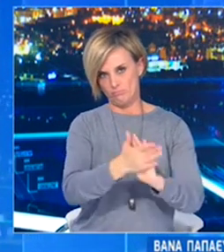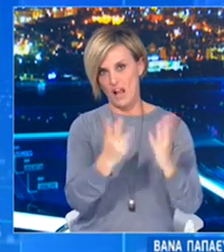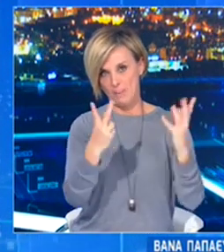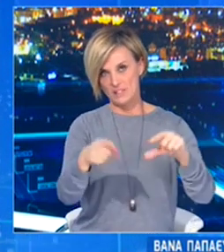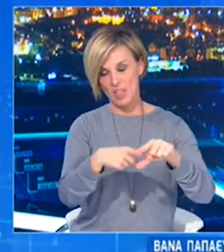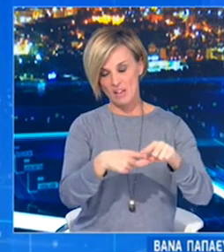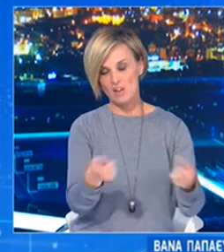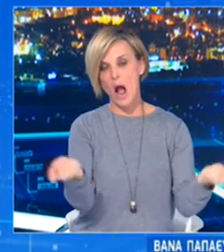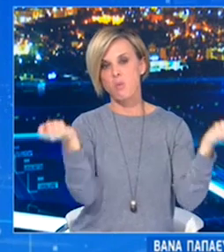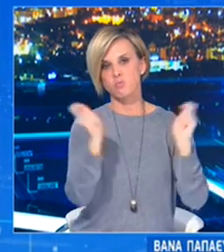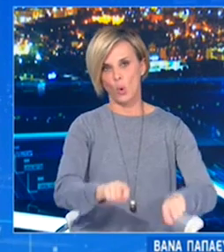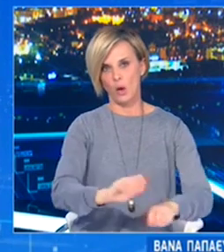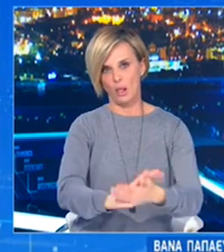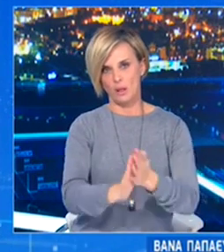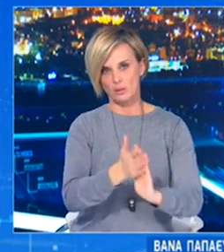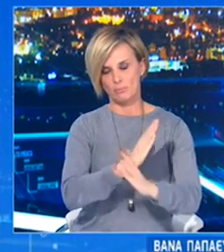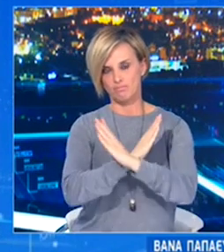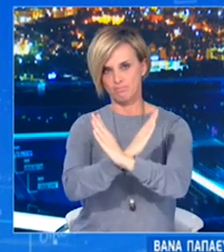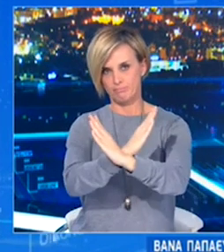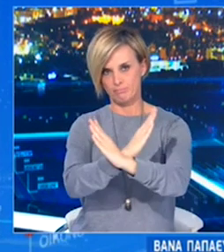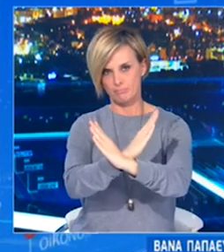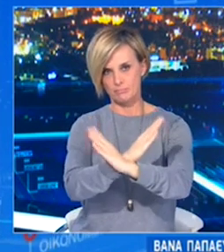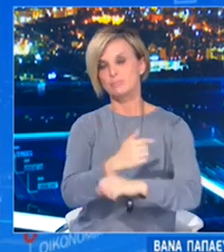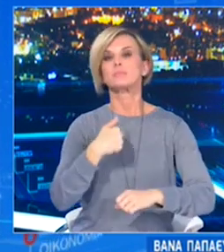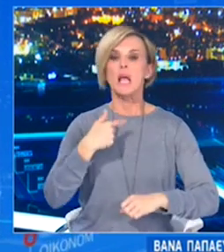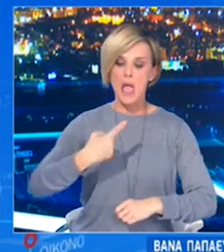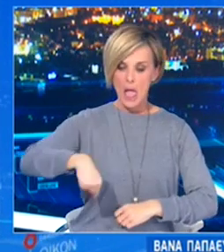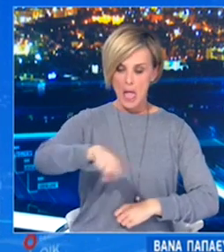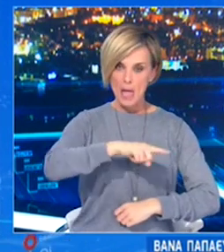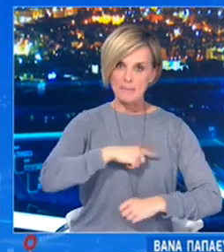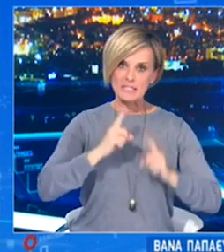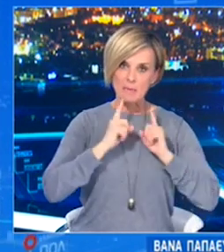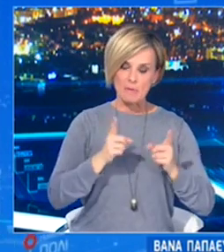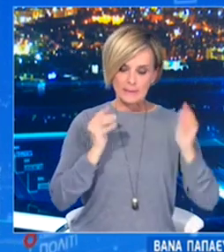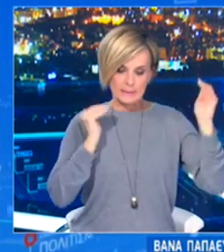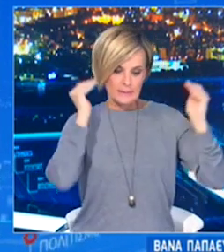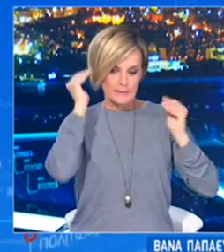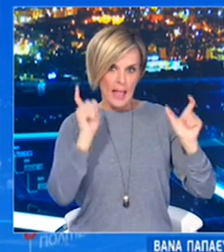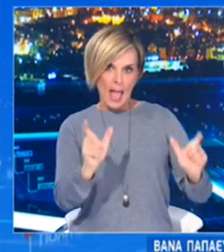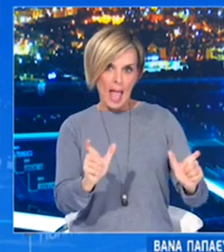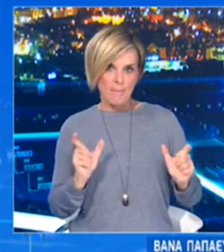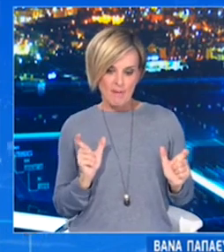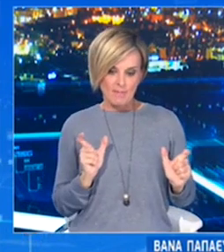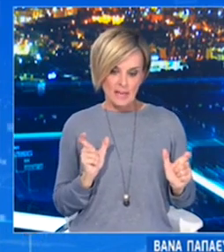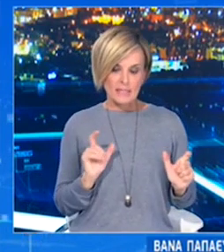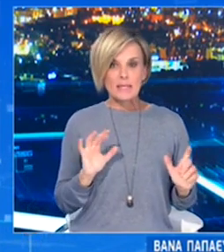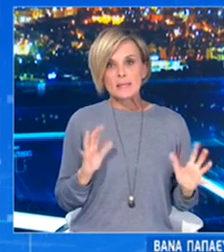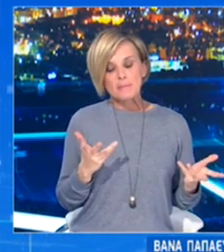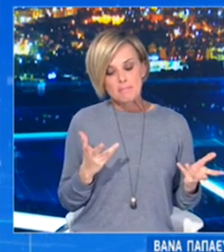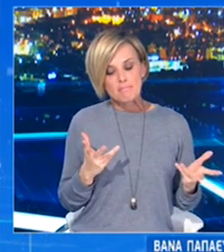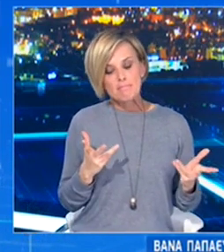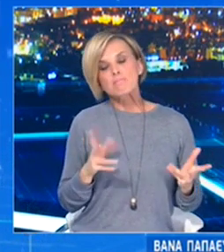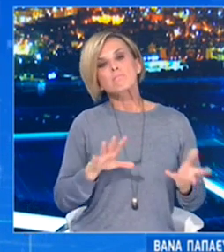μηνός, τη δευταία και αποφασίσαμε επειδή υπήρχε επιφυλεκτικότητα για το τι θα γίνει την επόμενη εβδομάδα να